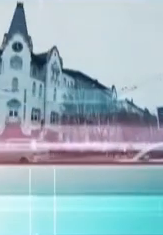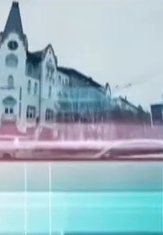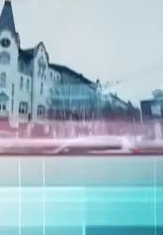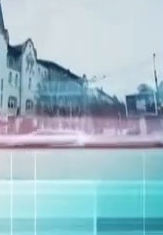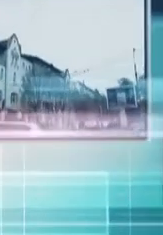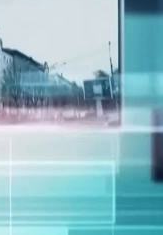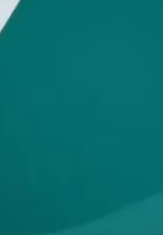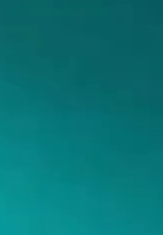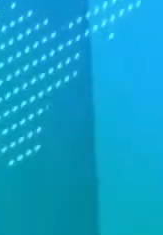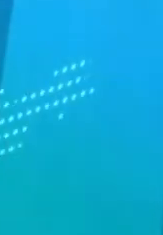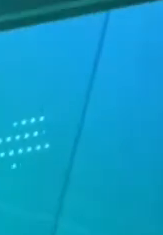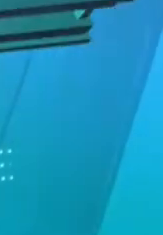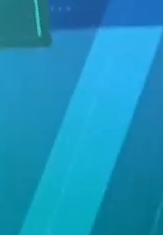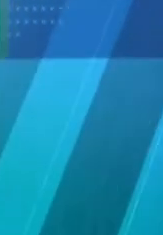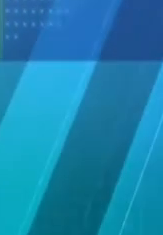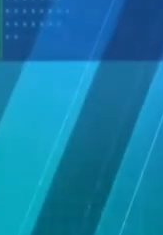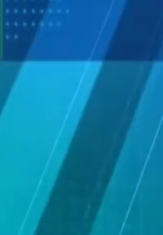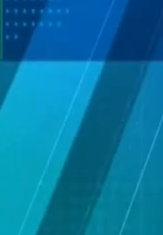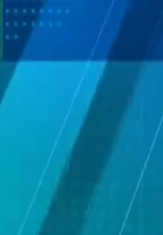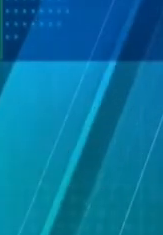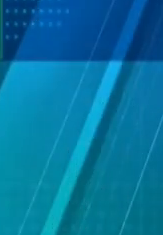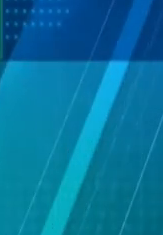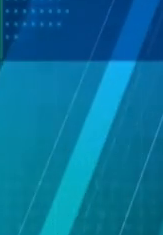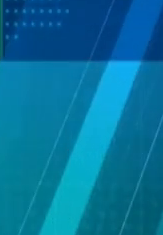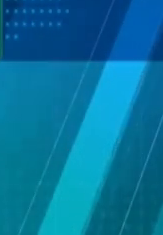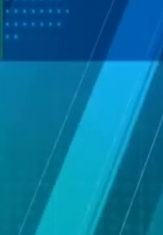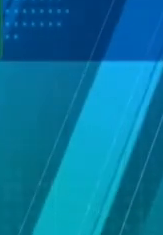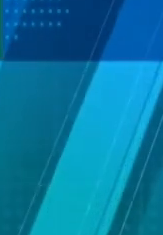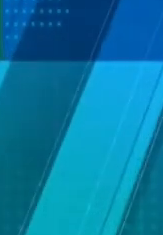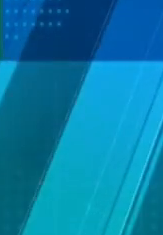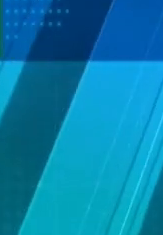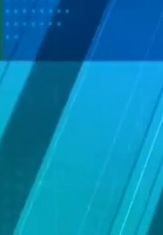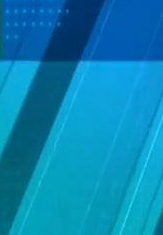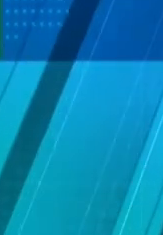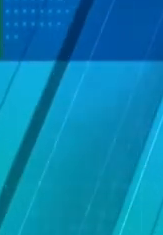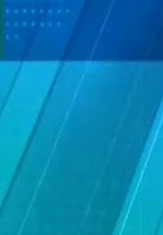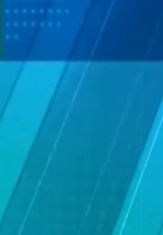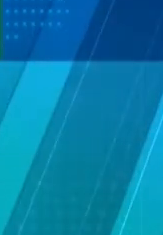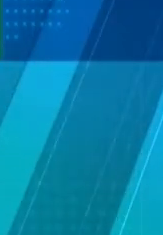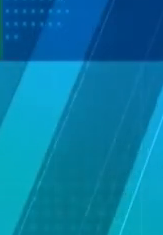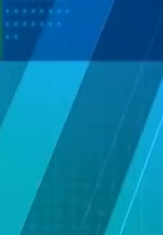Дякую. Дякую. Дякую за перегляд!